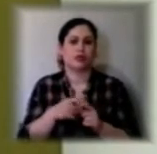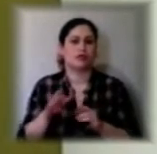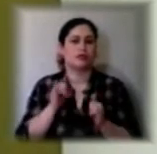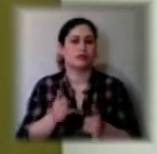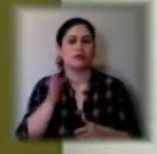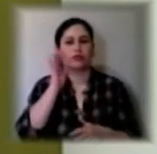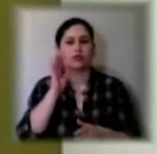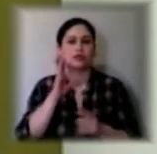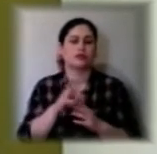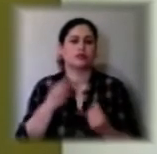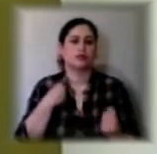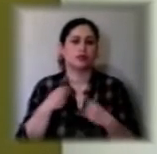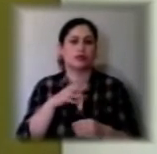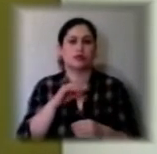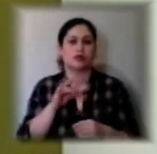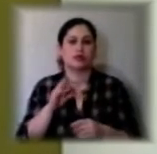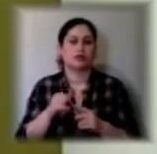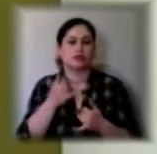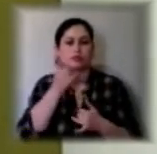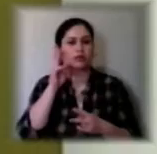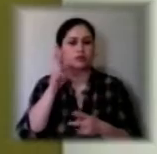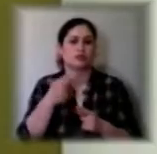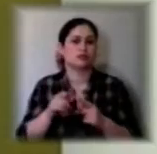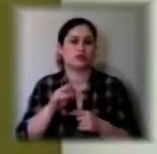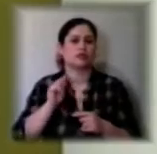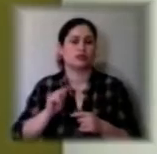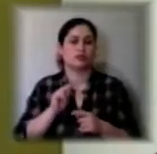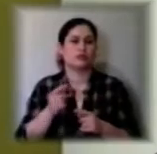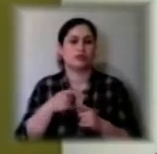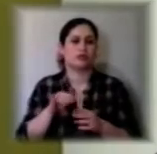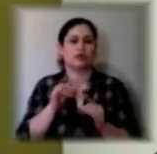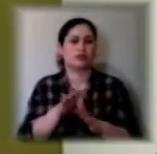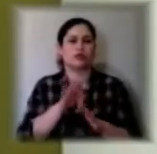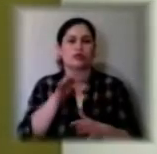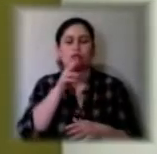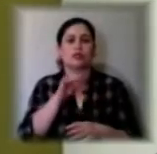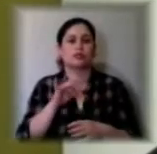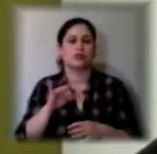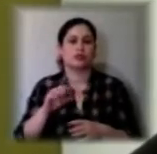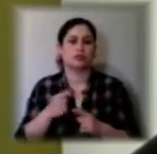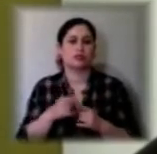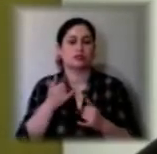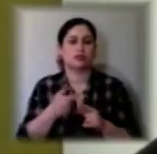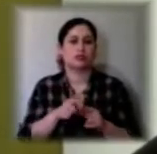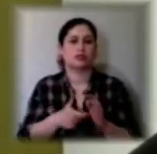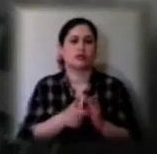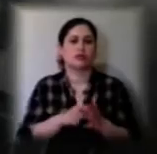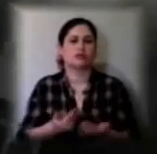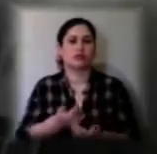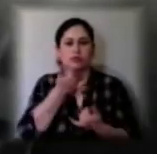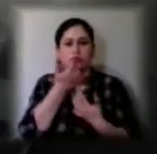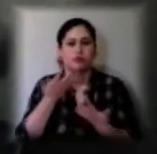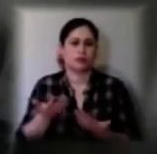всі речі, техніка. Не знаємо, чи працює, поки не чіпаємо, чекаємо експертизи. Зараз в цій квартирі жити неможливо.